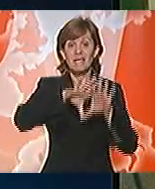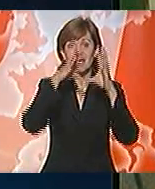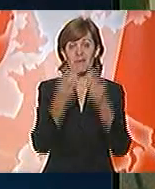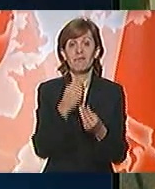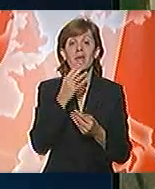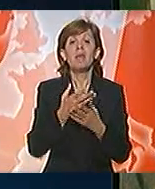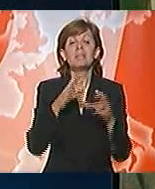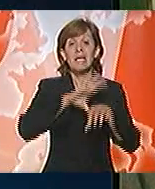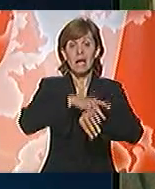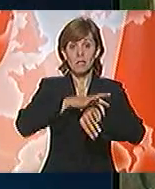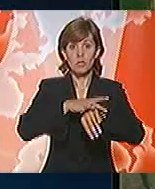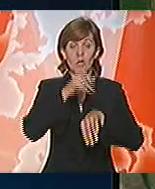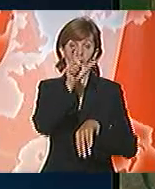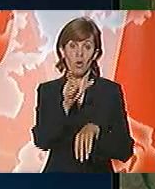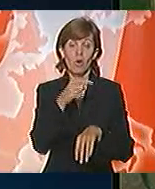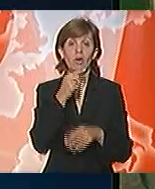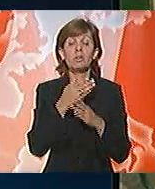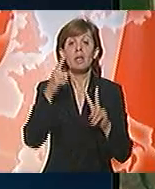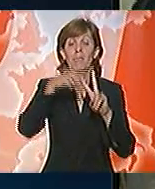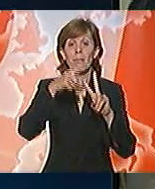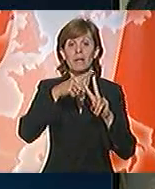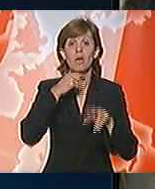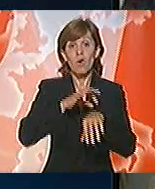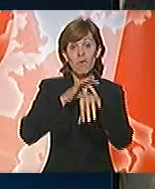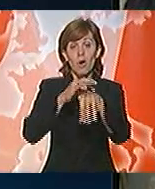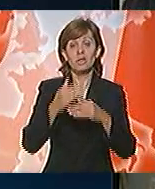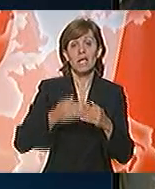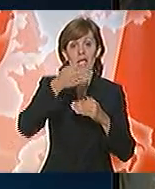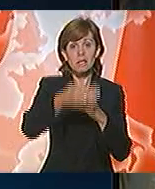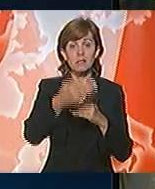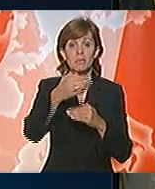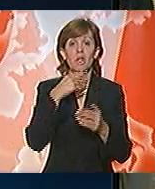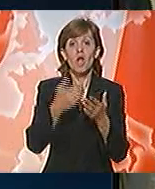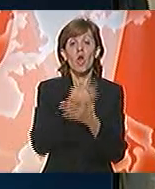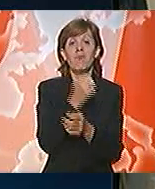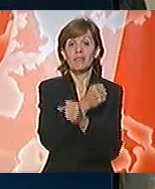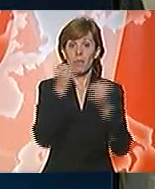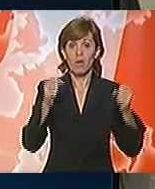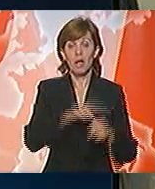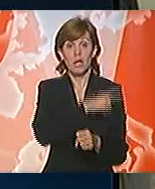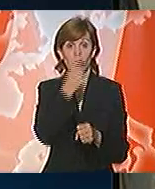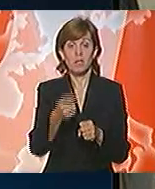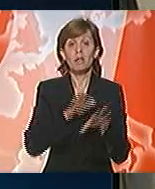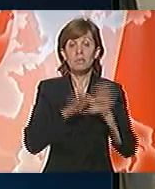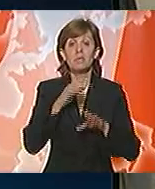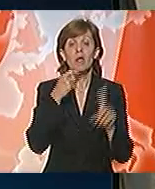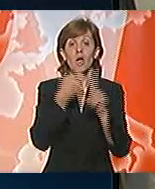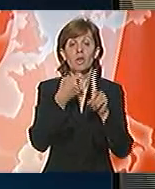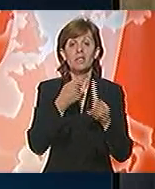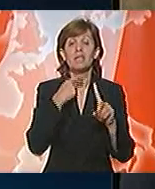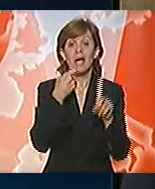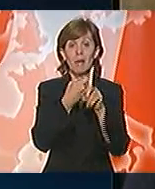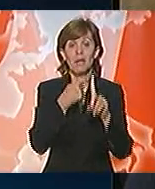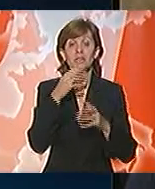socijalističkog pokreta, Jorgos Papandreu, vodi ispred konzervativne nove demokratije do sadašnjeg premijera Kostasa Karamanlisa,